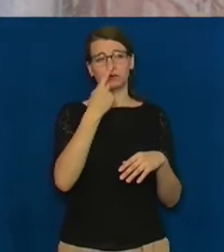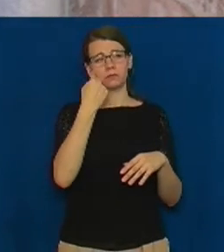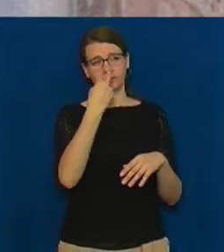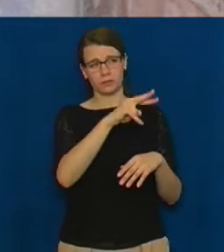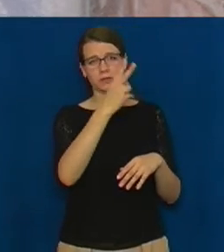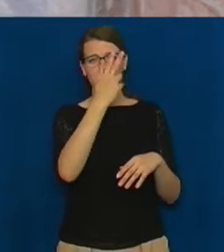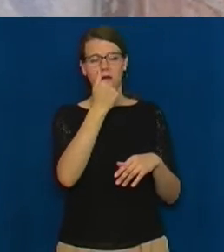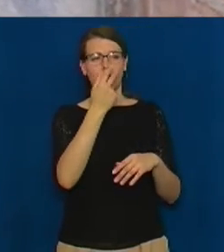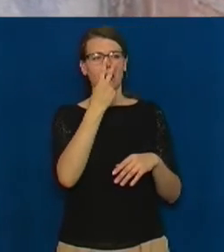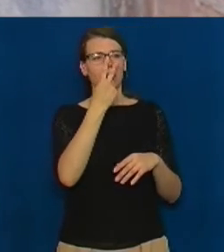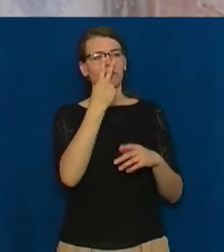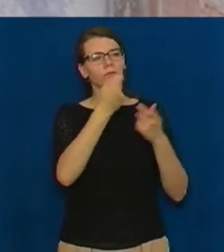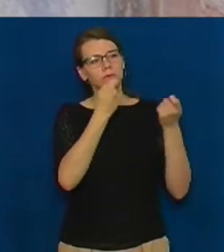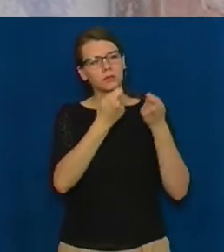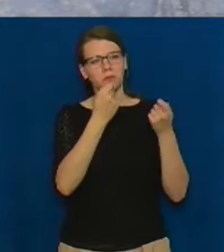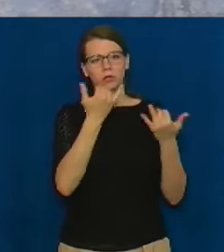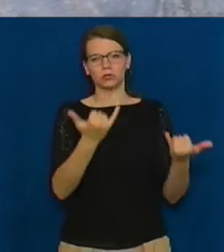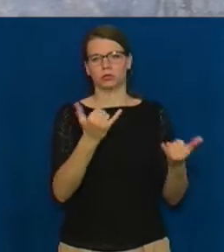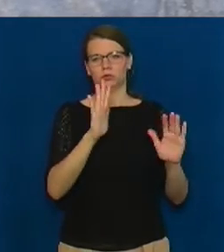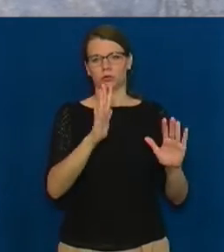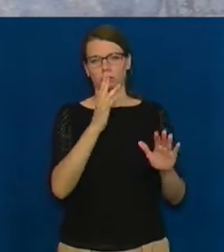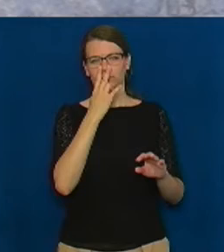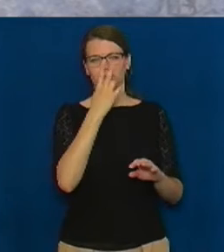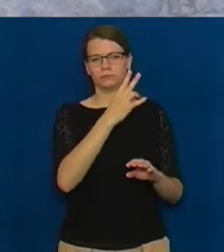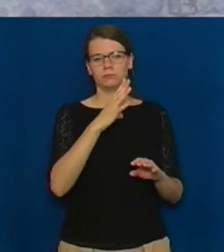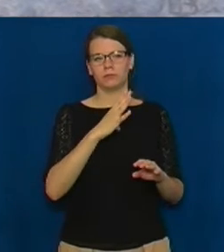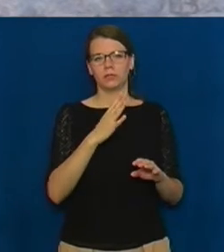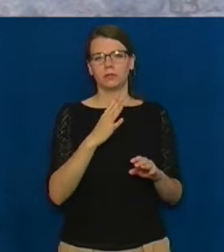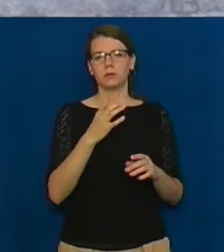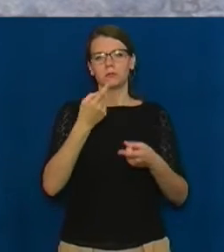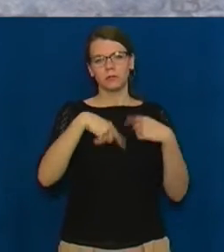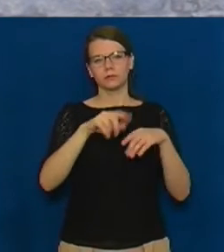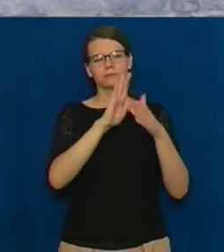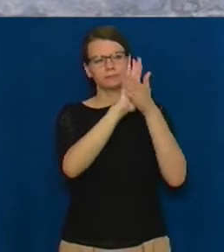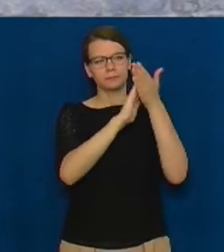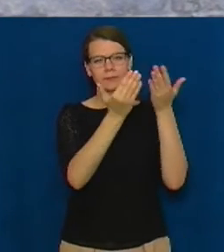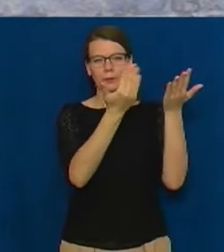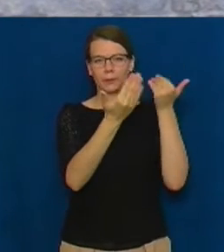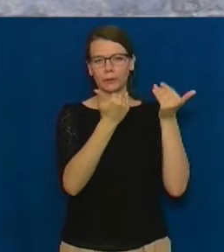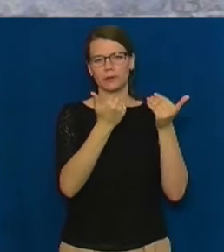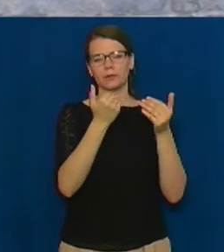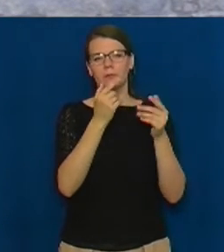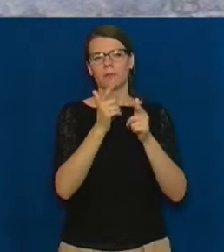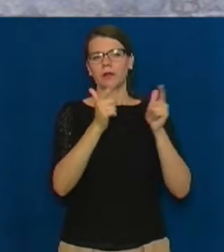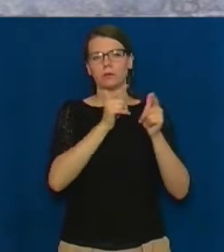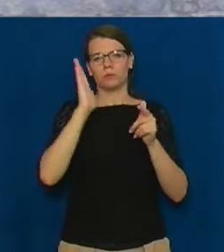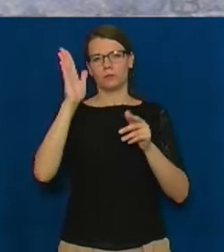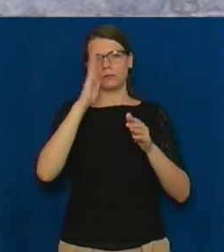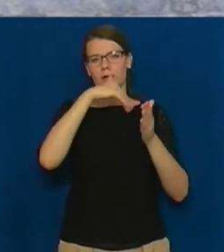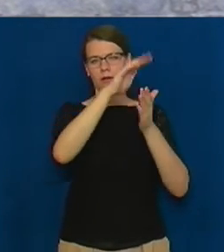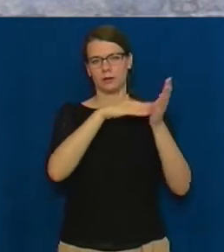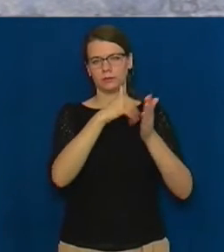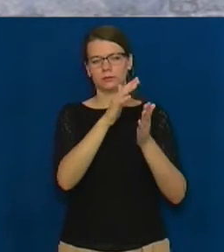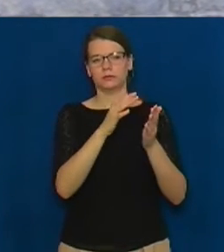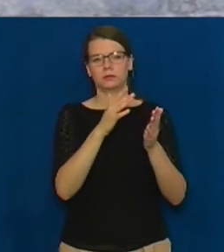але роздивитися їй вдалося лише зараз. Ми чистили хату, готовили її до покраски і